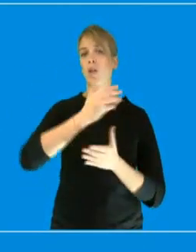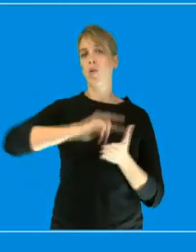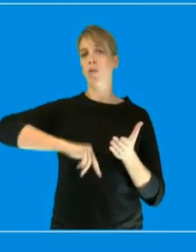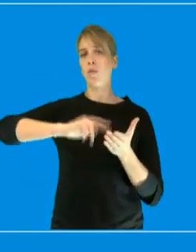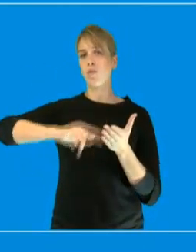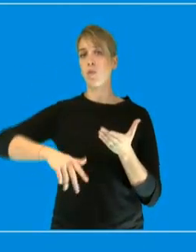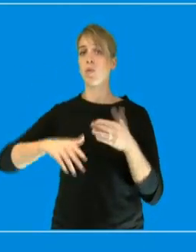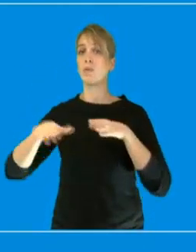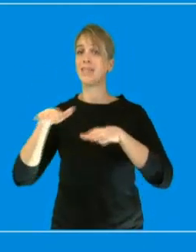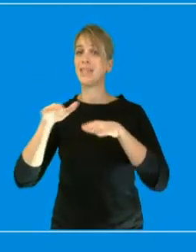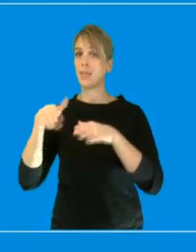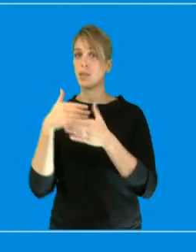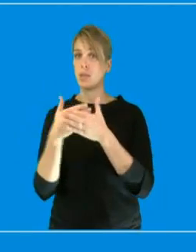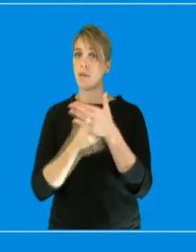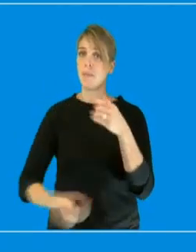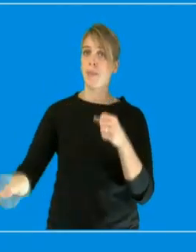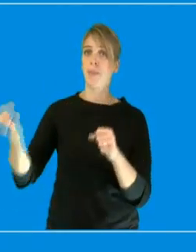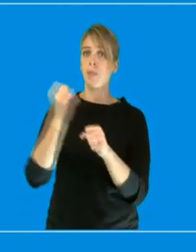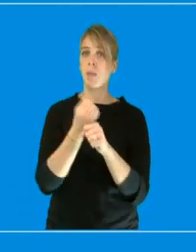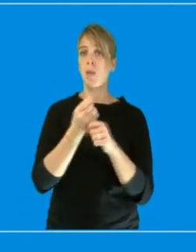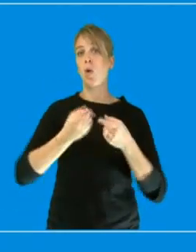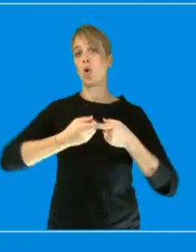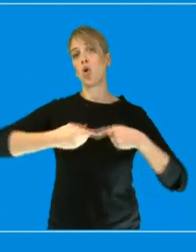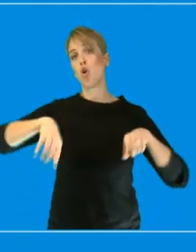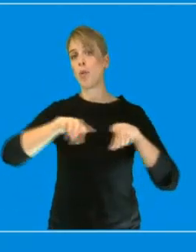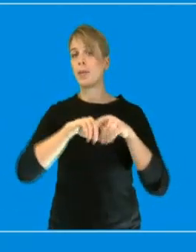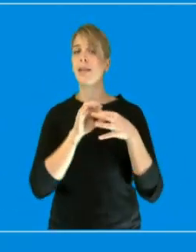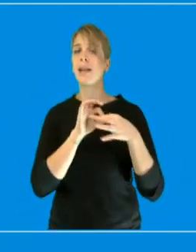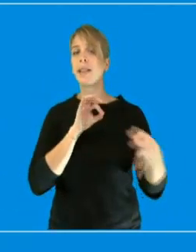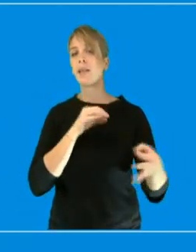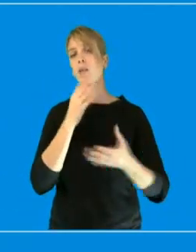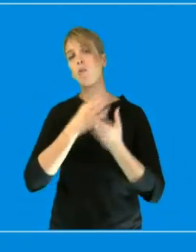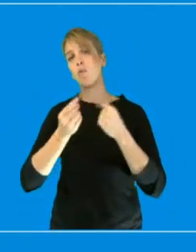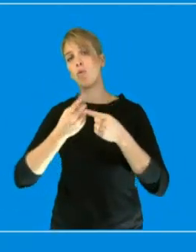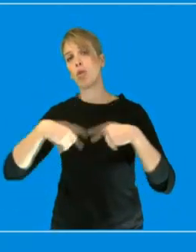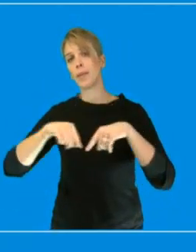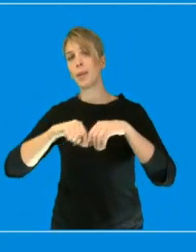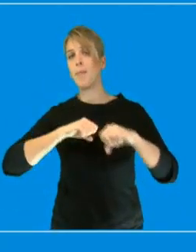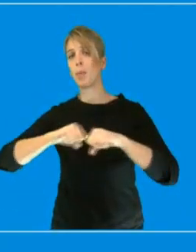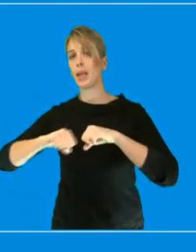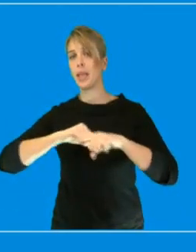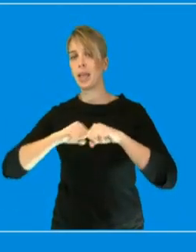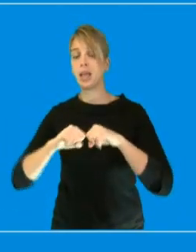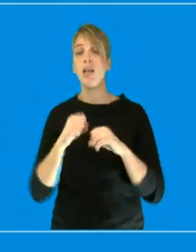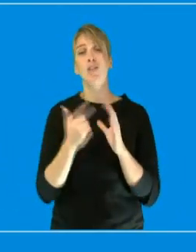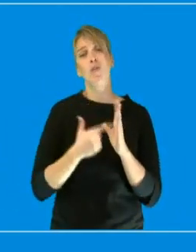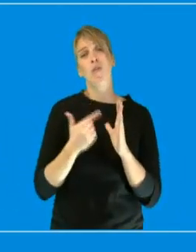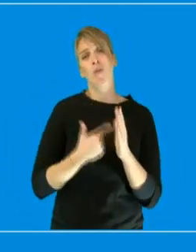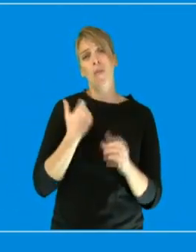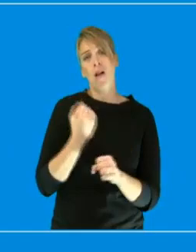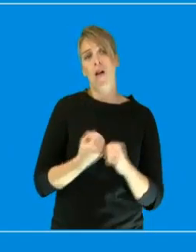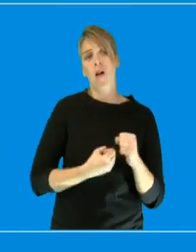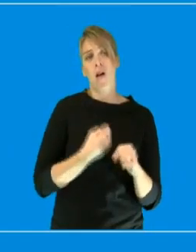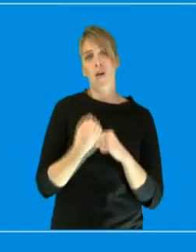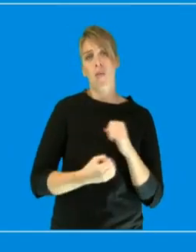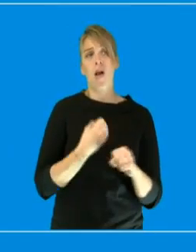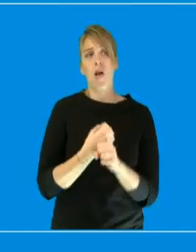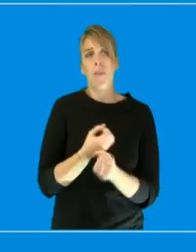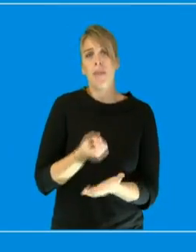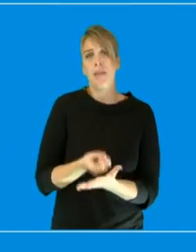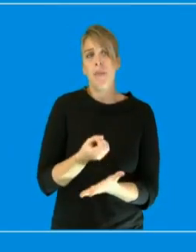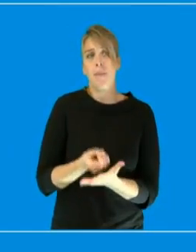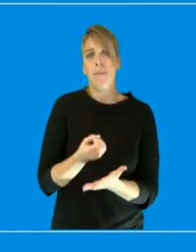principe de mise en place de comités de ligne ou comités de mobilité avec une réunion d'au moins deux fois par an. C'est le minimum nécessaire pour travailler